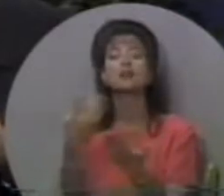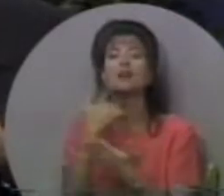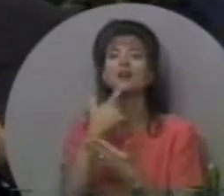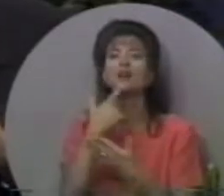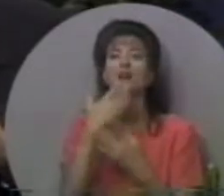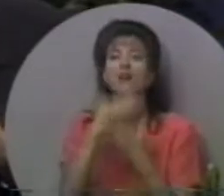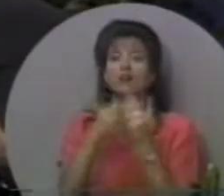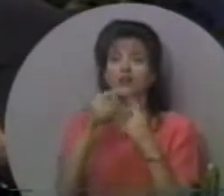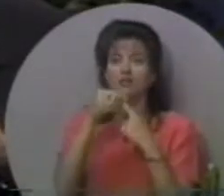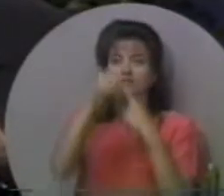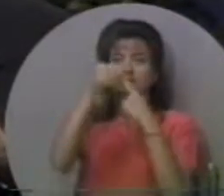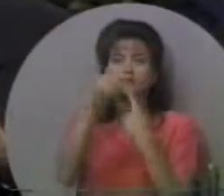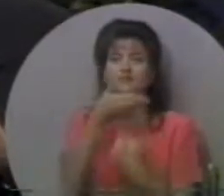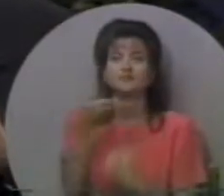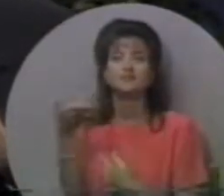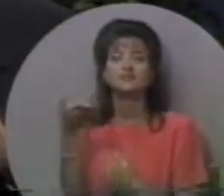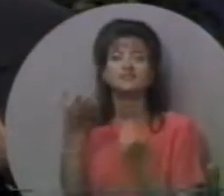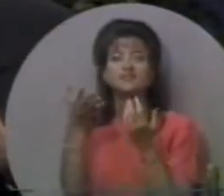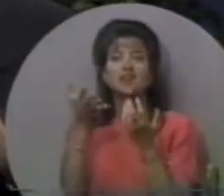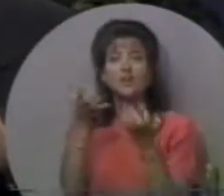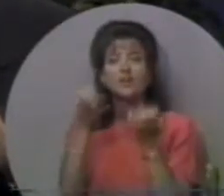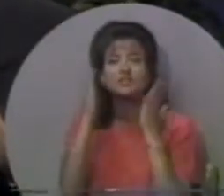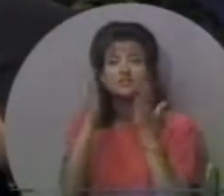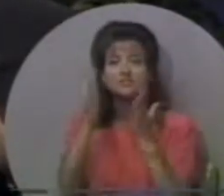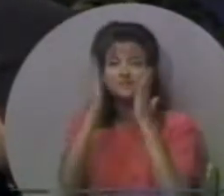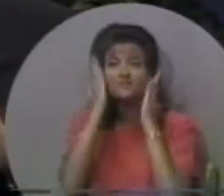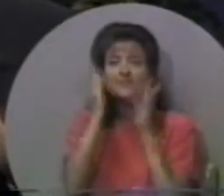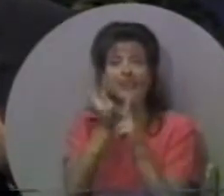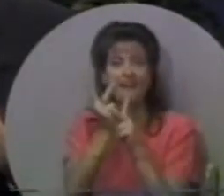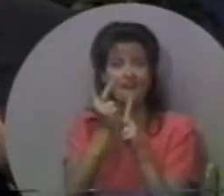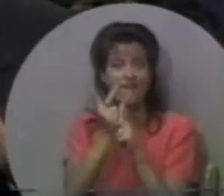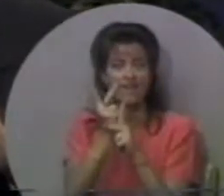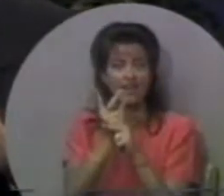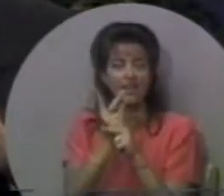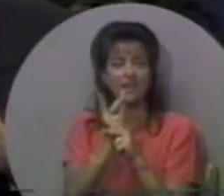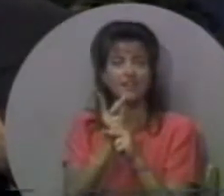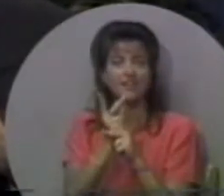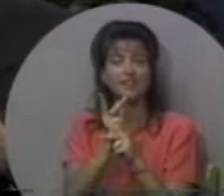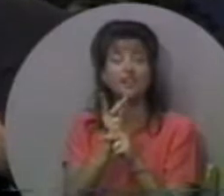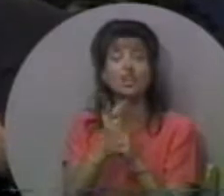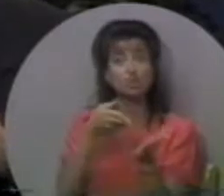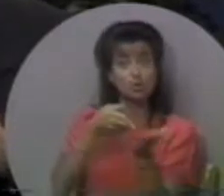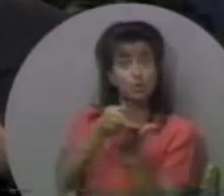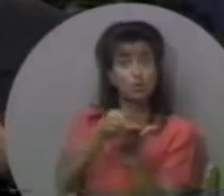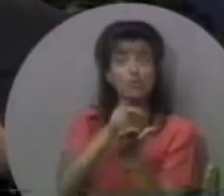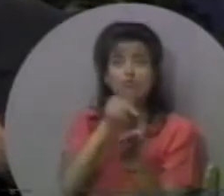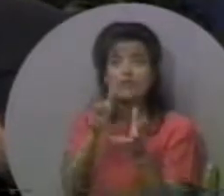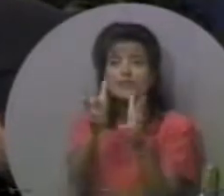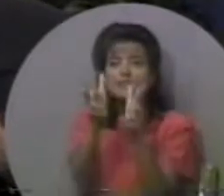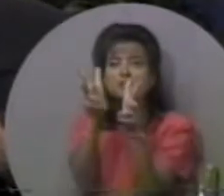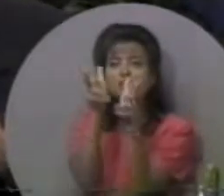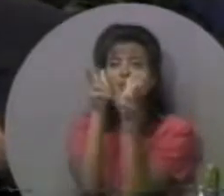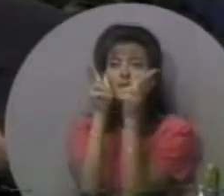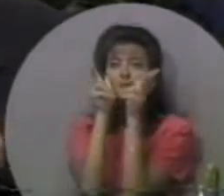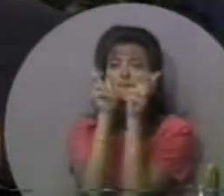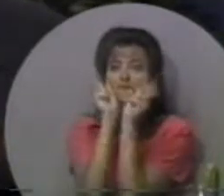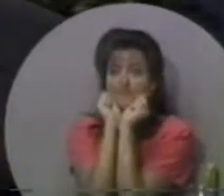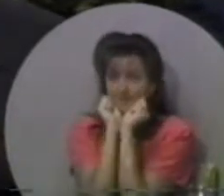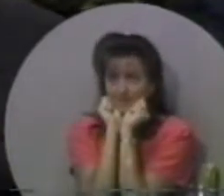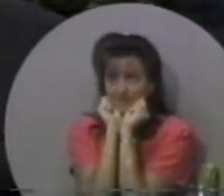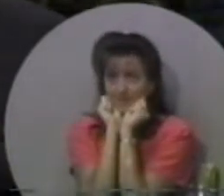Говорить, які унікальні речі, я хочу, б ви дуже уважно слухали. Насправді сприймайте всередину правду.